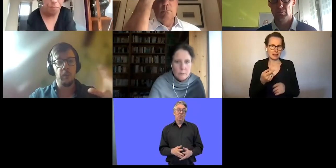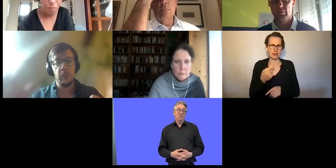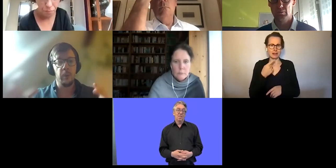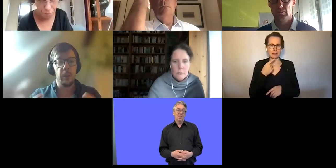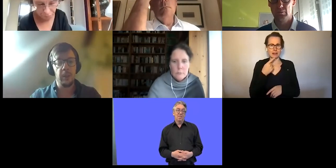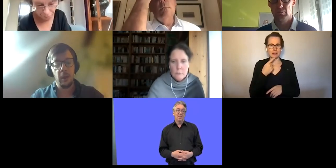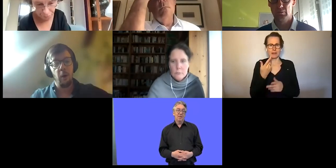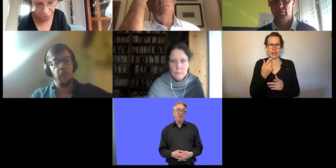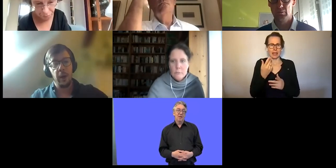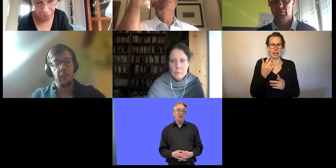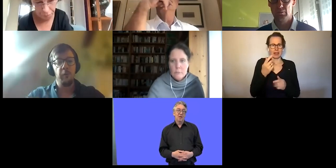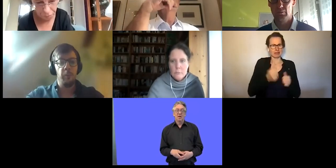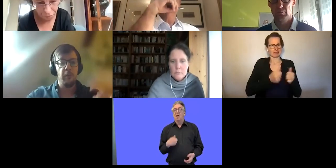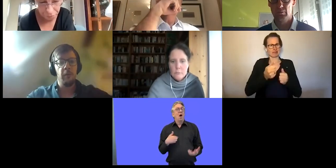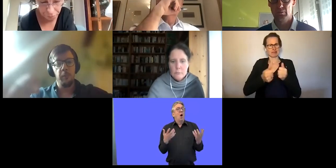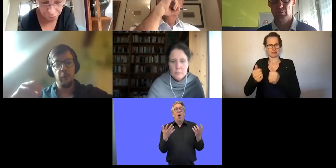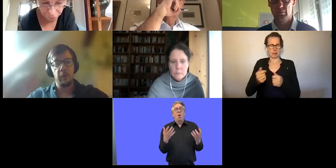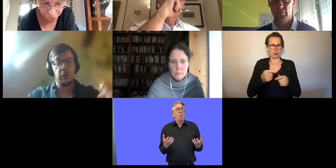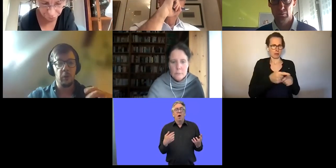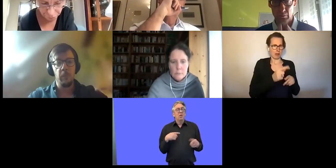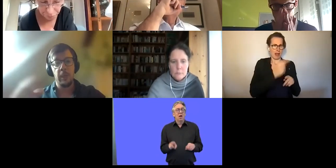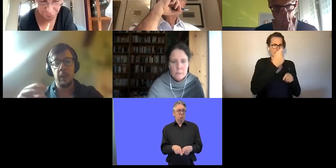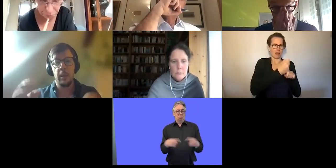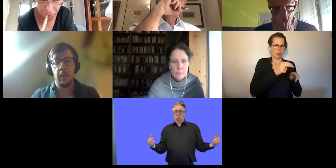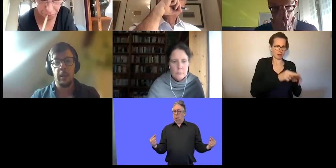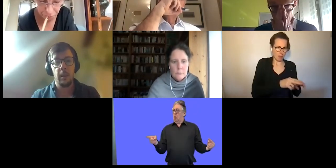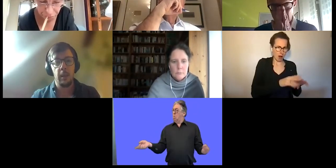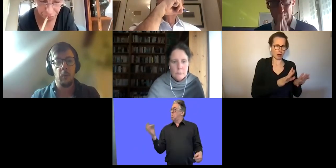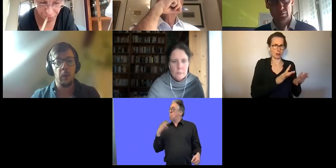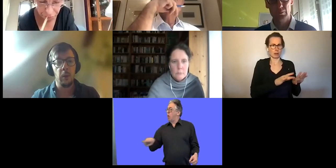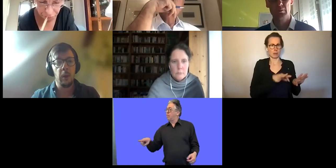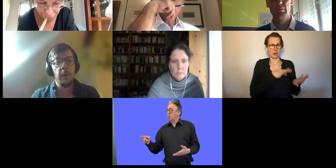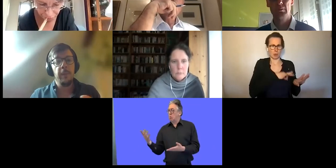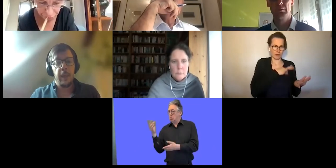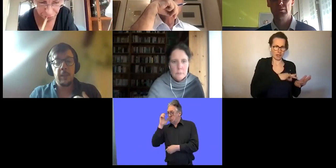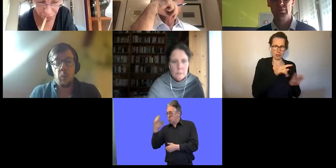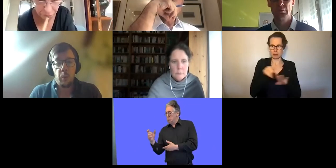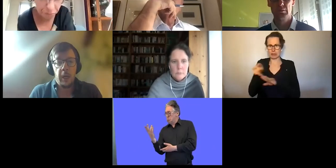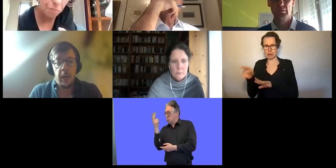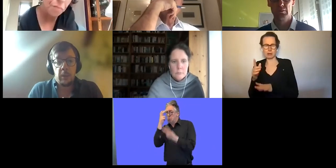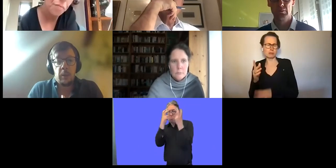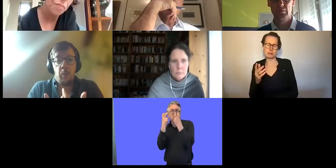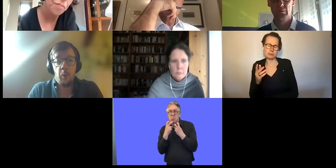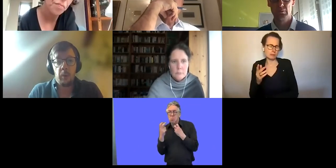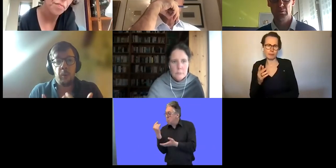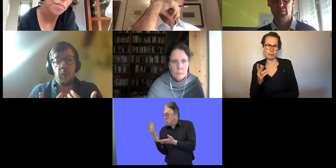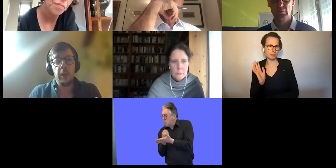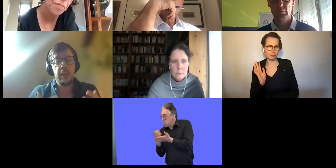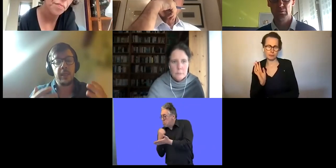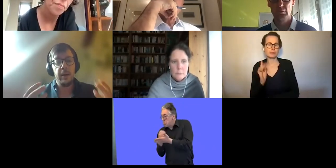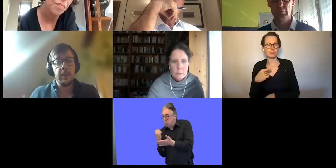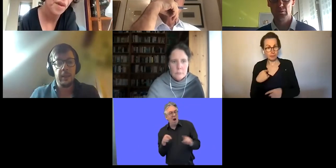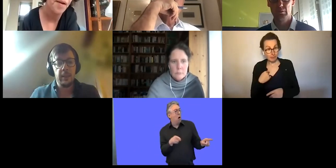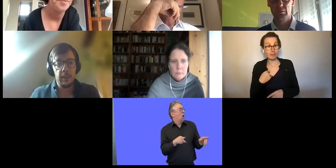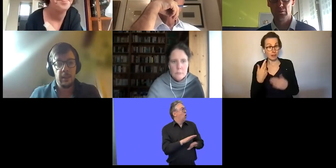Dass wir jetzt eine artifizielle Dichotomie aufstellen zwischen geschützten Werkstätten, offener Wirtschaft